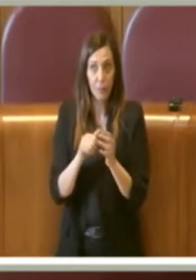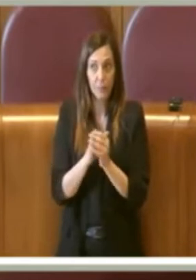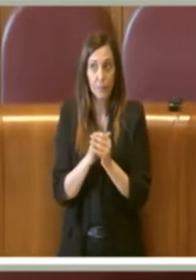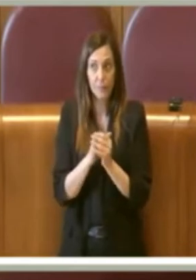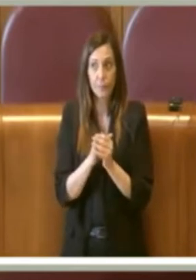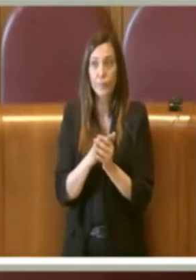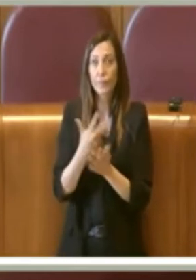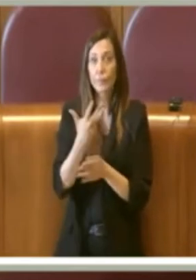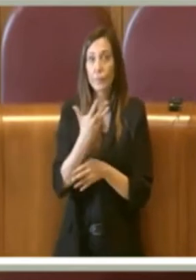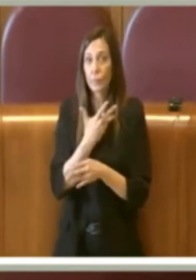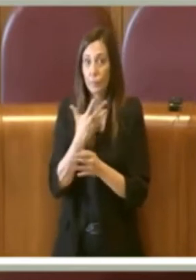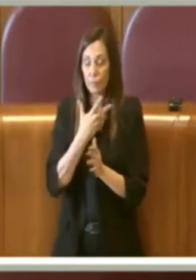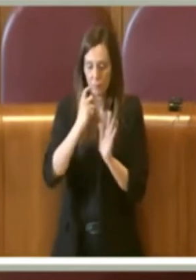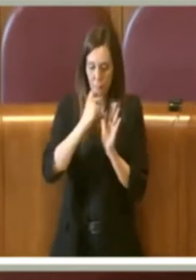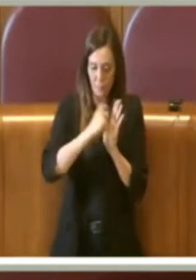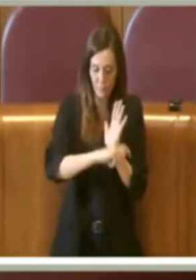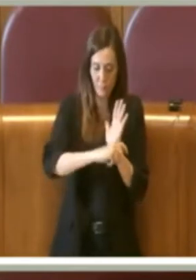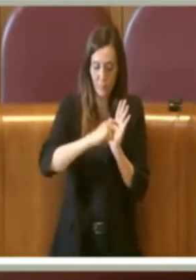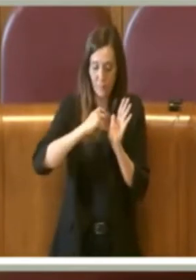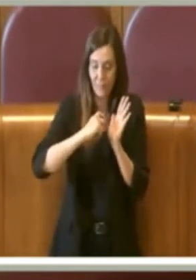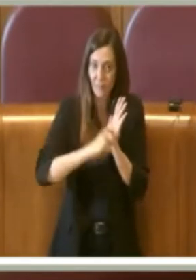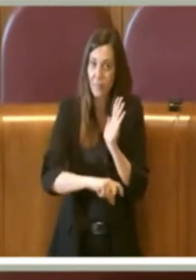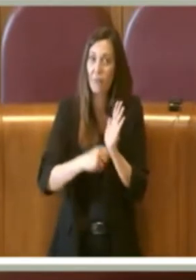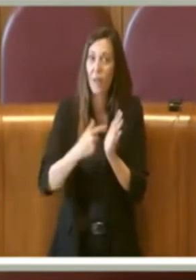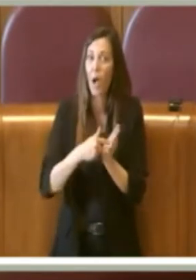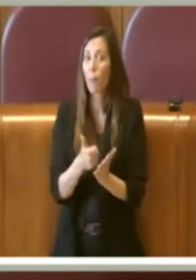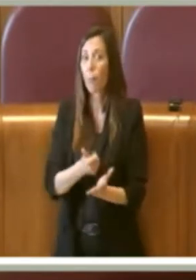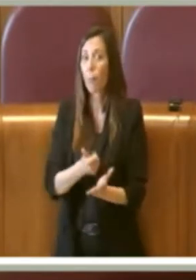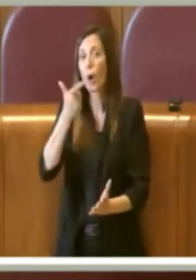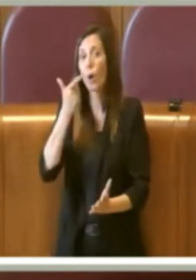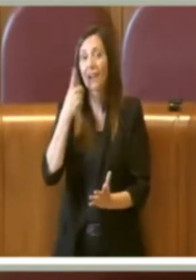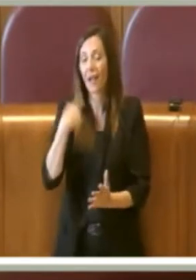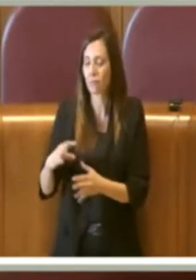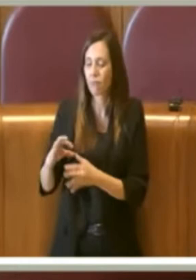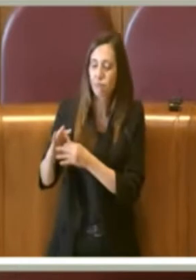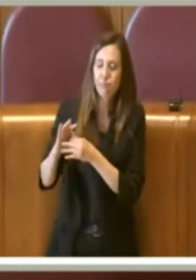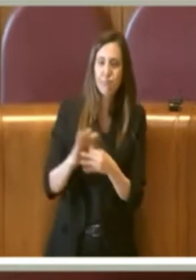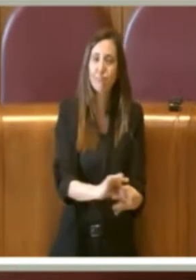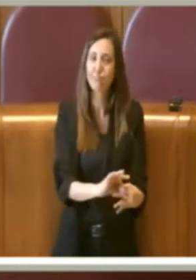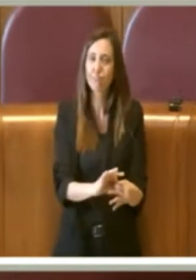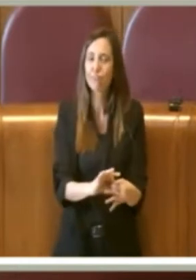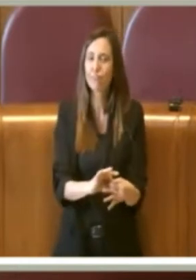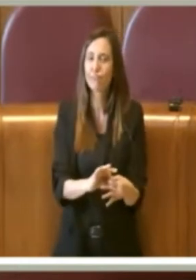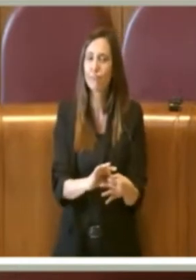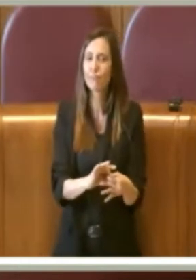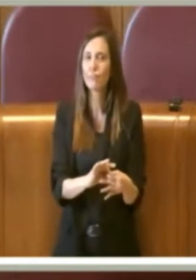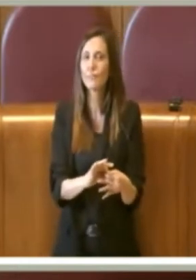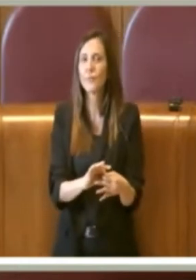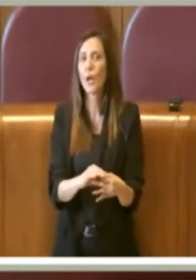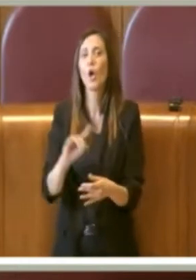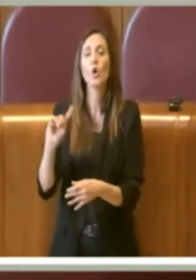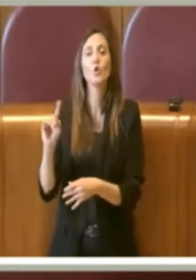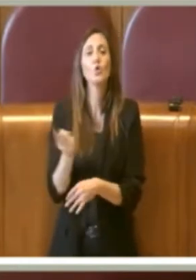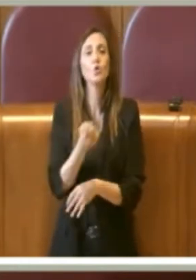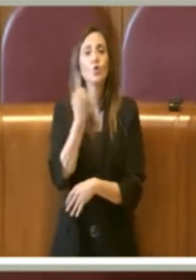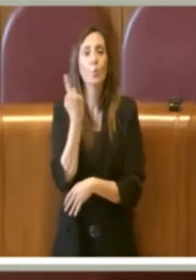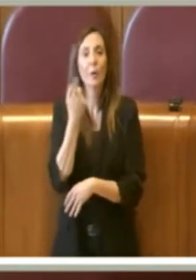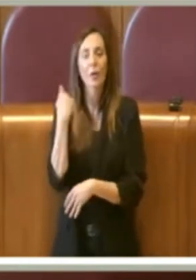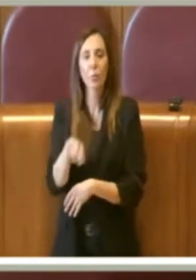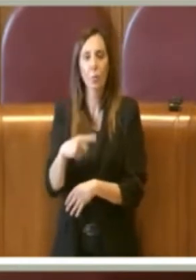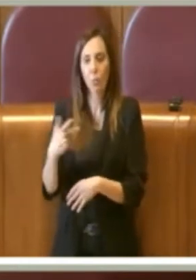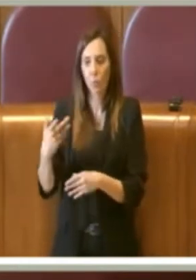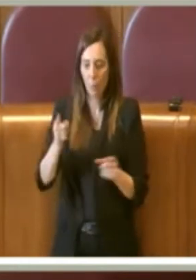vi sono delle parti importanti anche legate soprattutto nel periodo